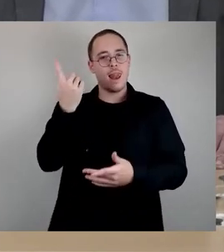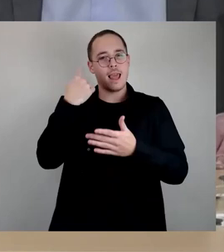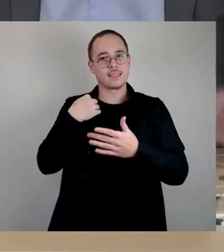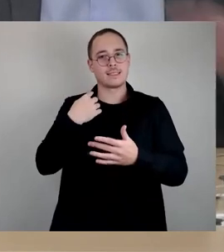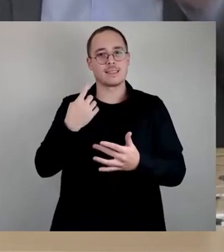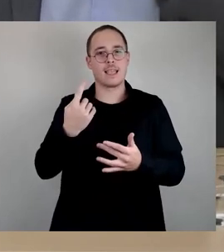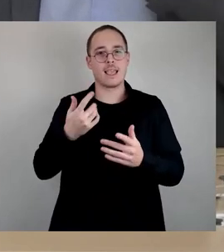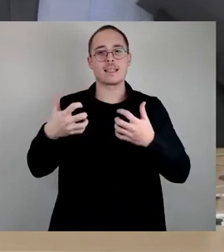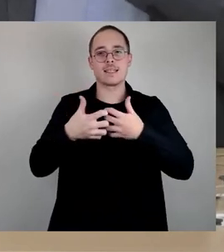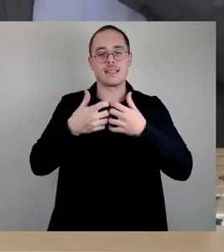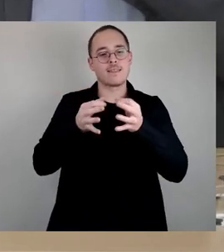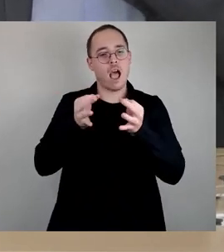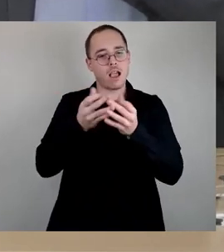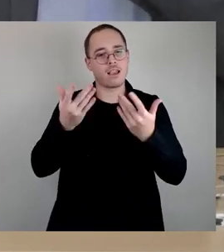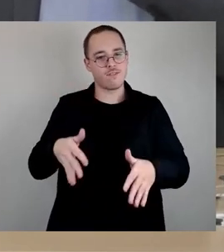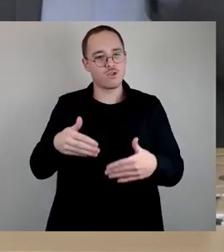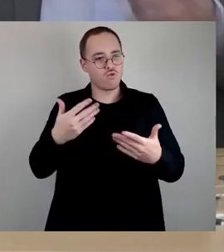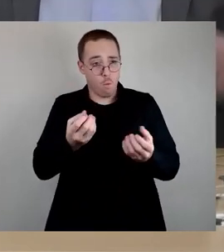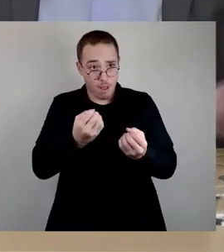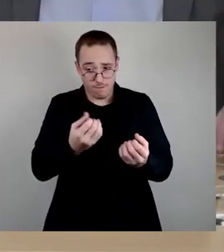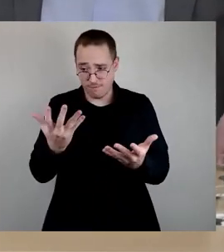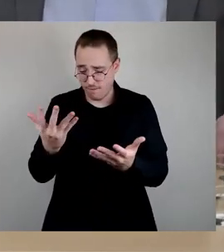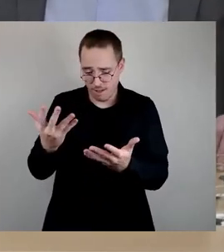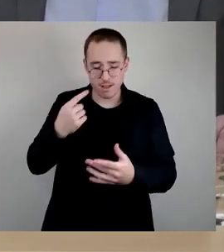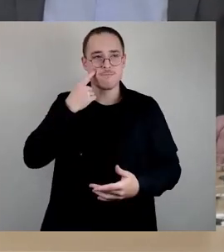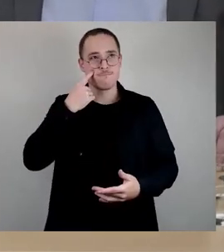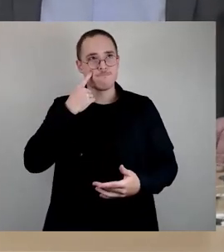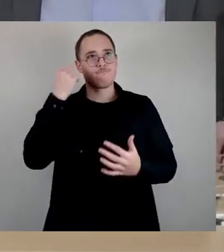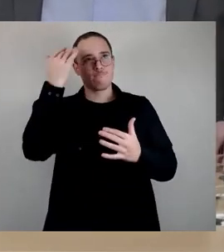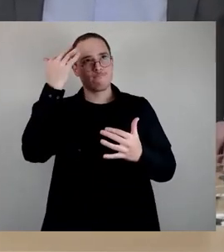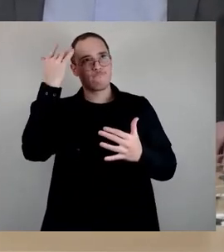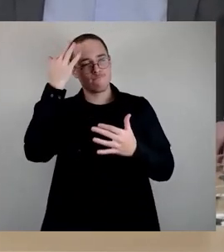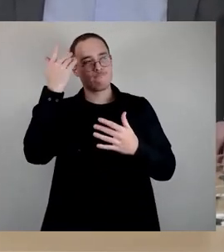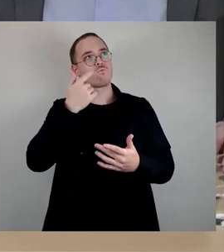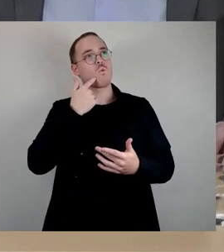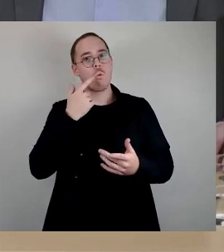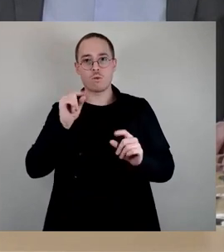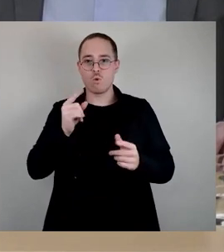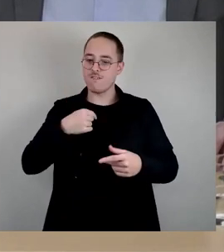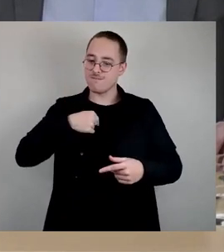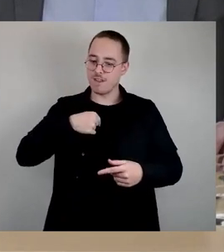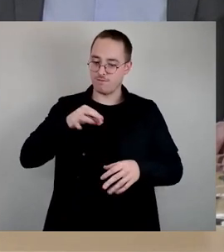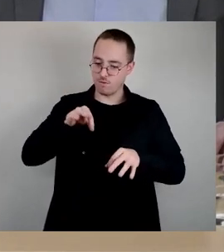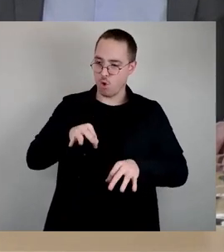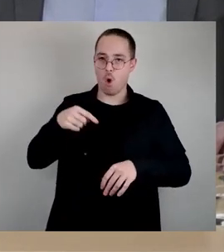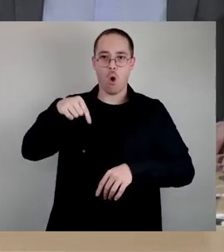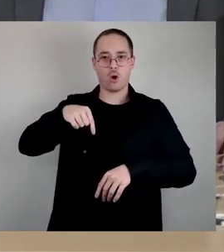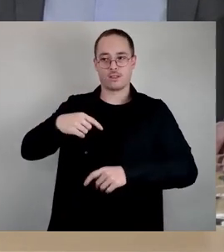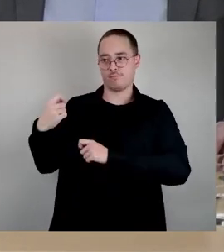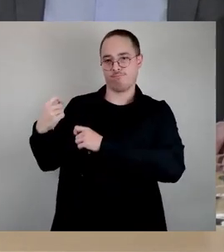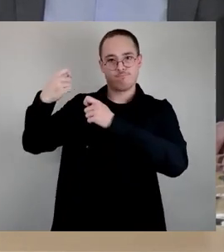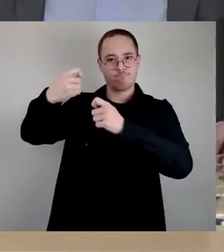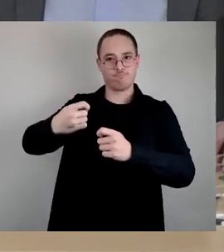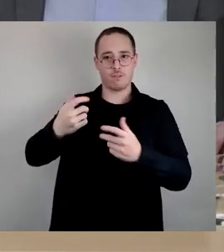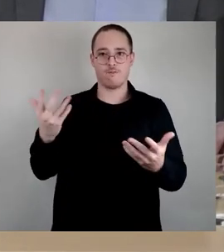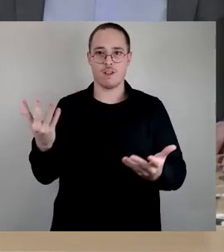umzudeuten. Auch hier ist unsere Wachsamkeit unverzichtbar. Opfer dürfen nicht gegen